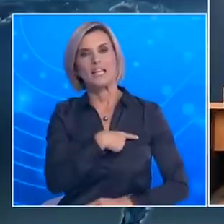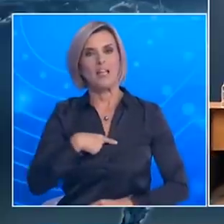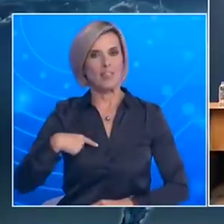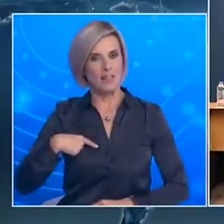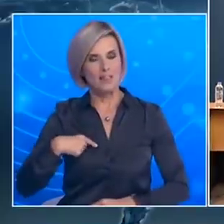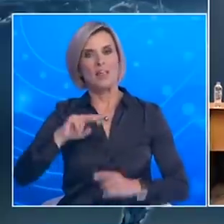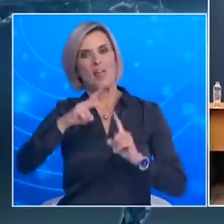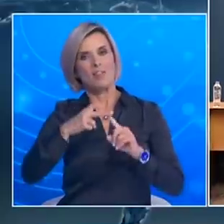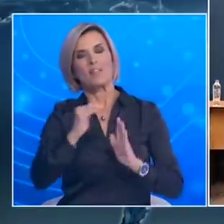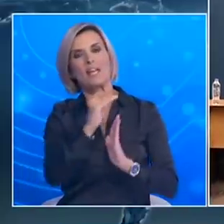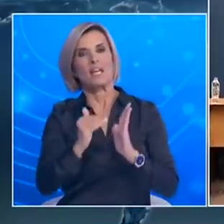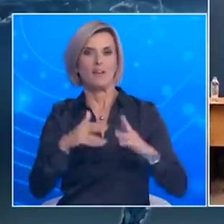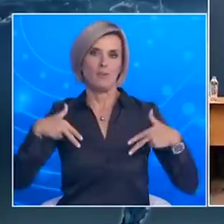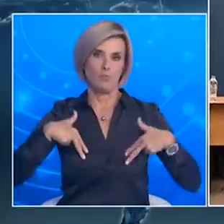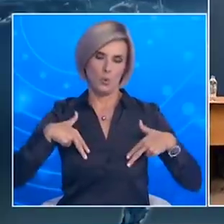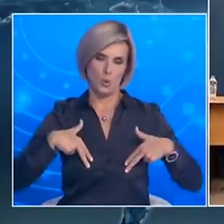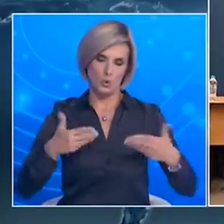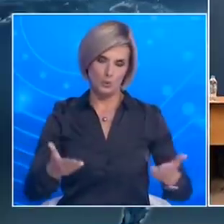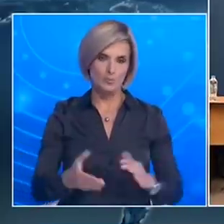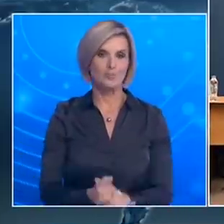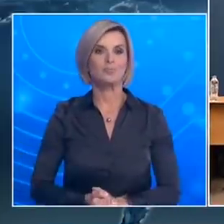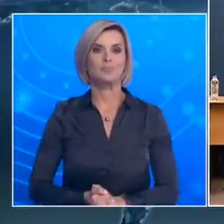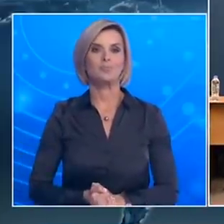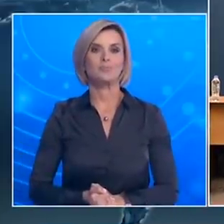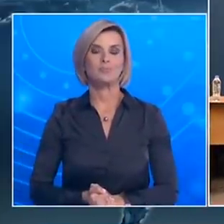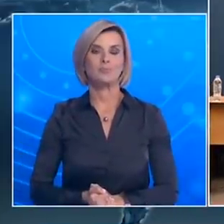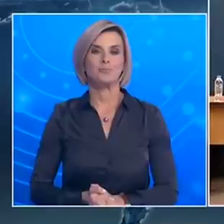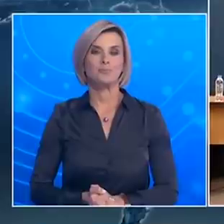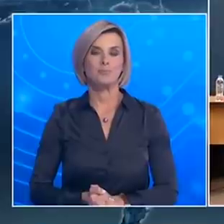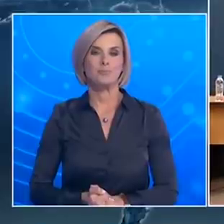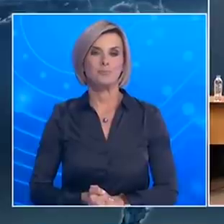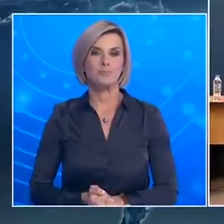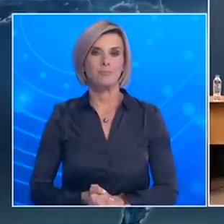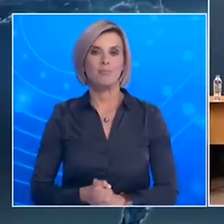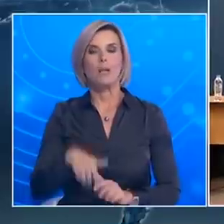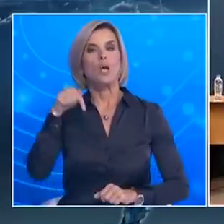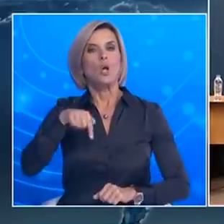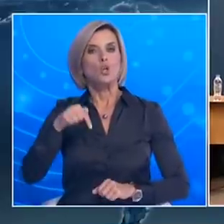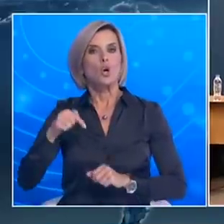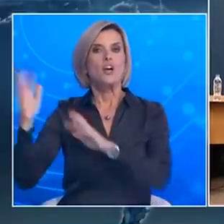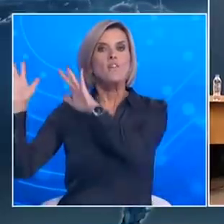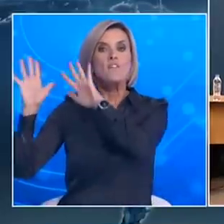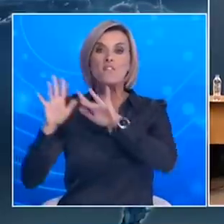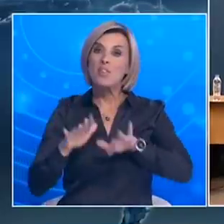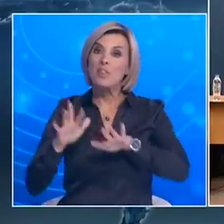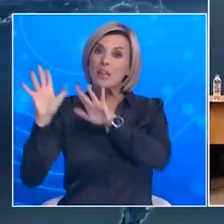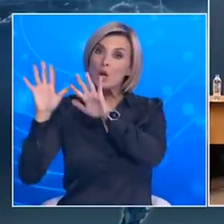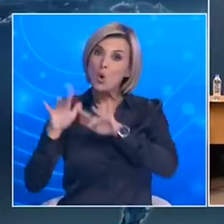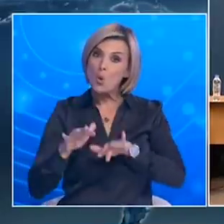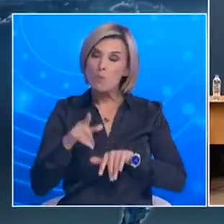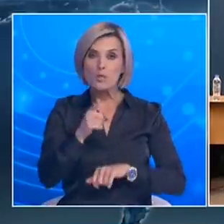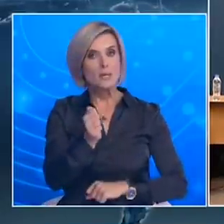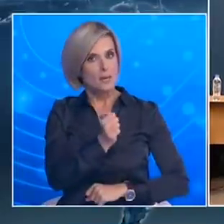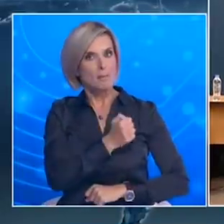κύριο Κοντες Ζαμάνη Κύριε καθηγητά, θεωρείτε ότι θα είναι το φθινόπωρο διαχειρήσιμη κατάσταση όταν θα έχουμε